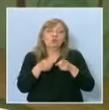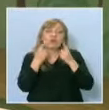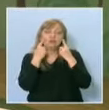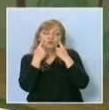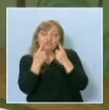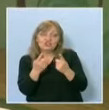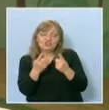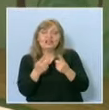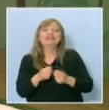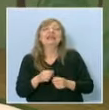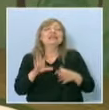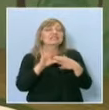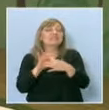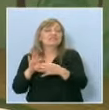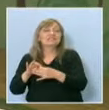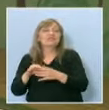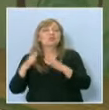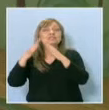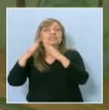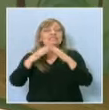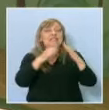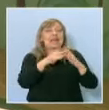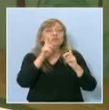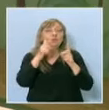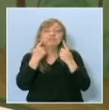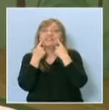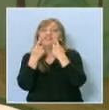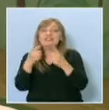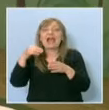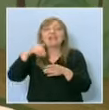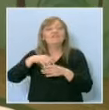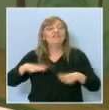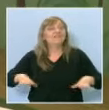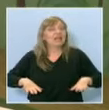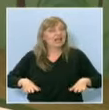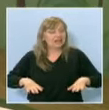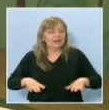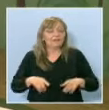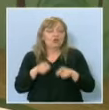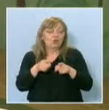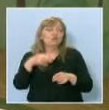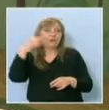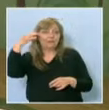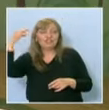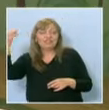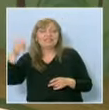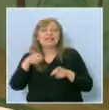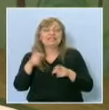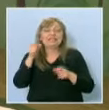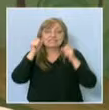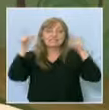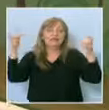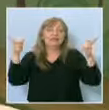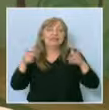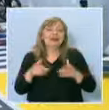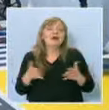обекти, които са виждали в града, вълнуват, се разказват и знаят толкова много. Ето, това беше идеята и тя се сбъдна. Как да не